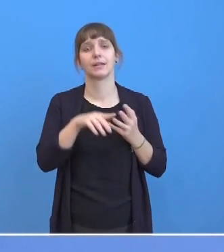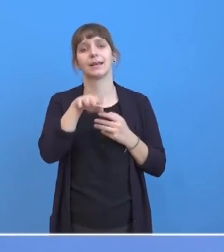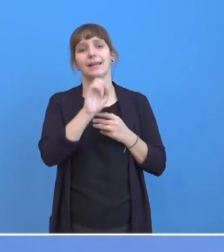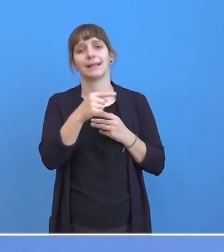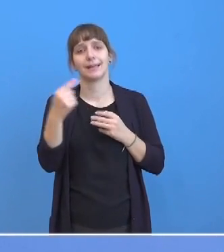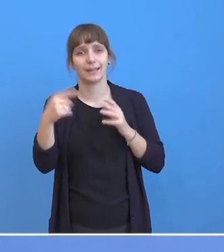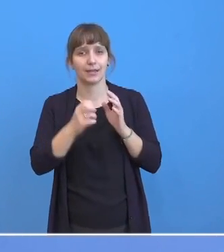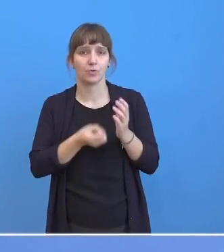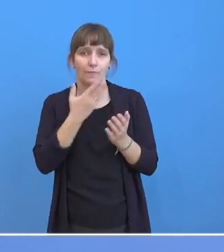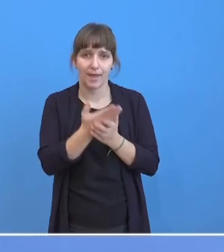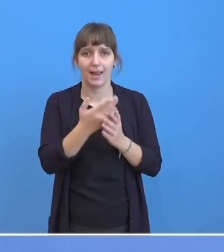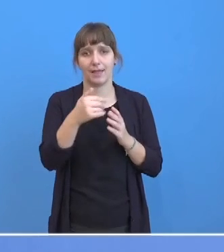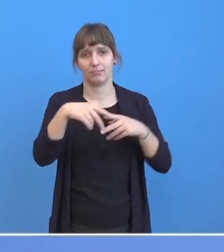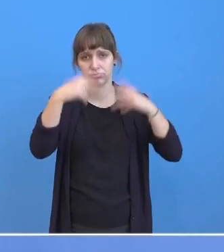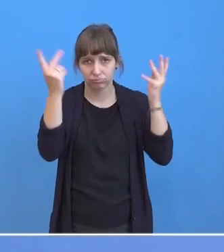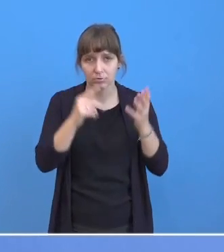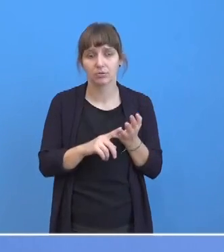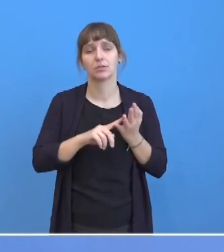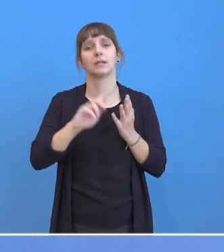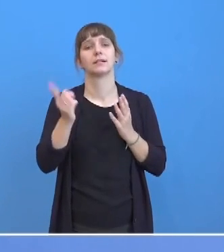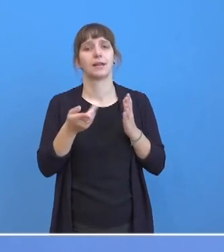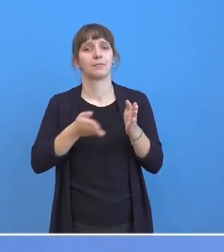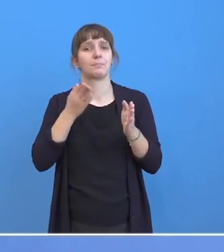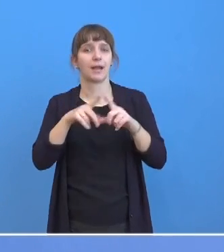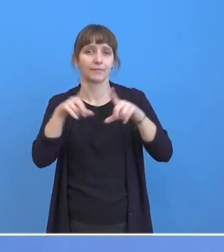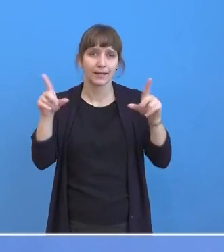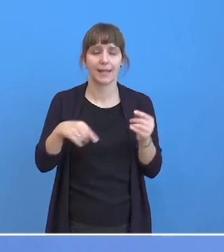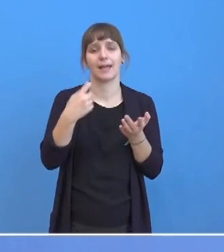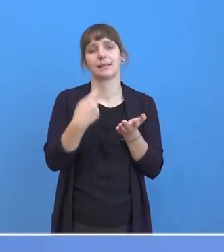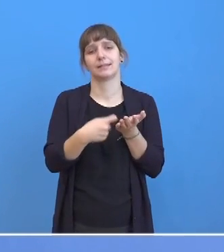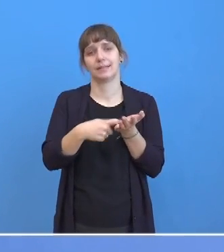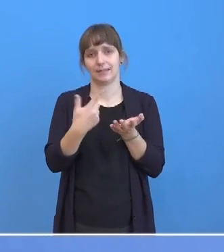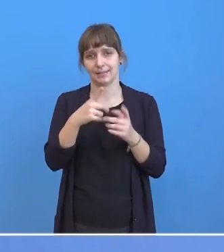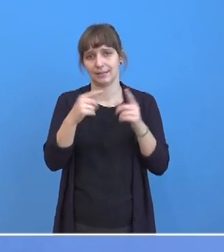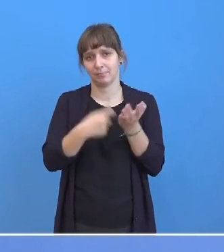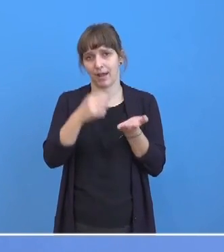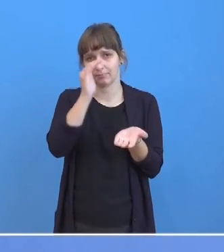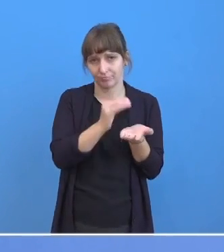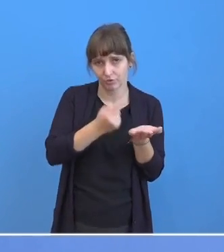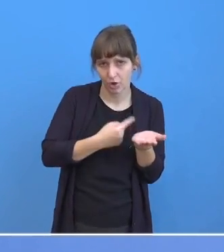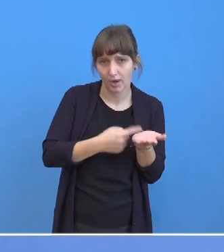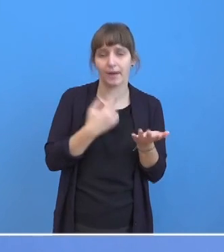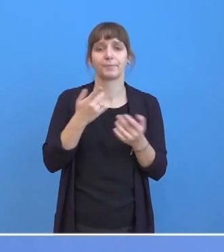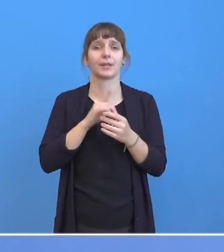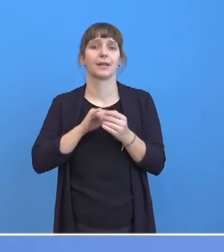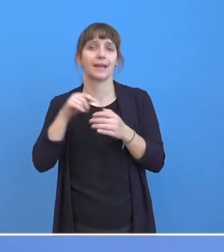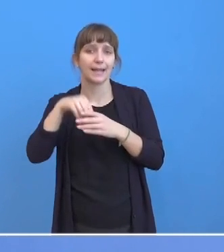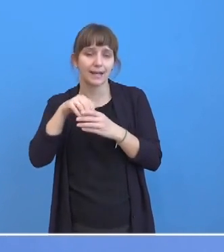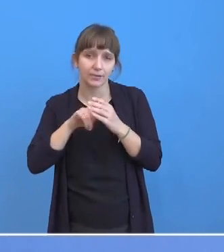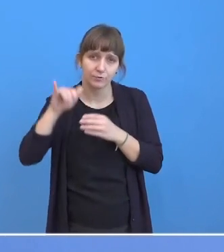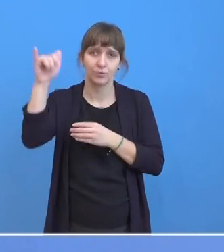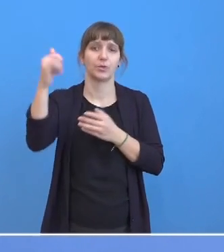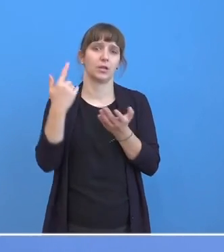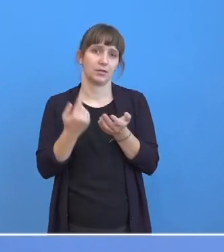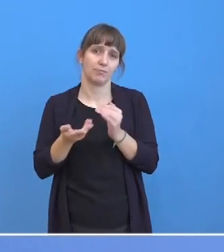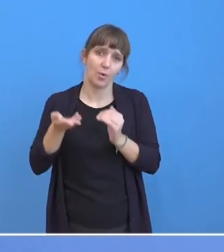gab es gesenkte Steuern für Tickets im Bahnverkehr, höhere Steuern für Inlandsflüge, Austauschprämien für Ölheizungen und vieles